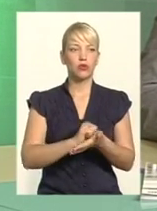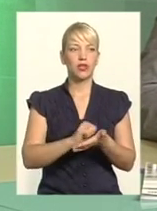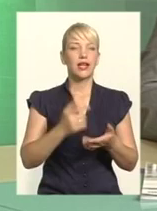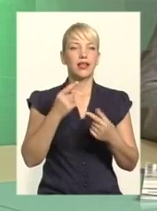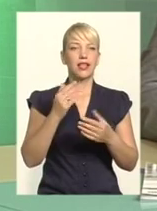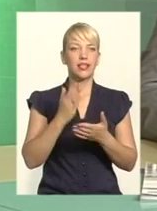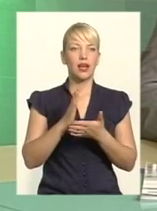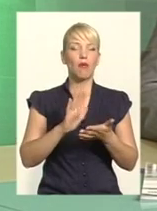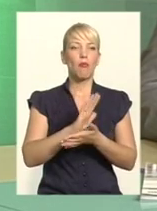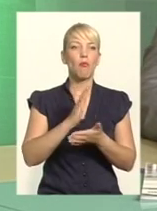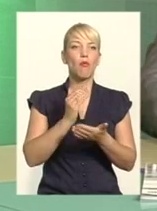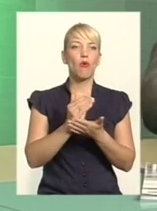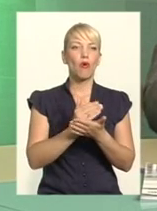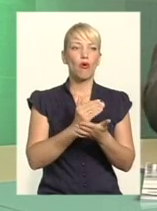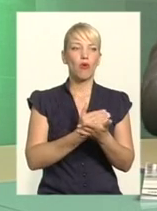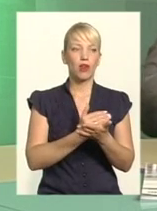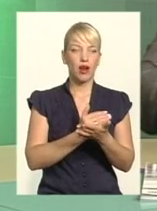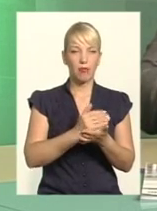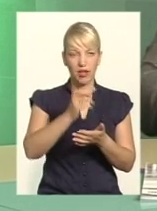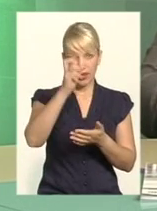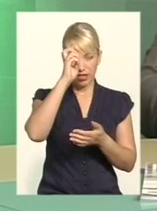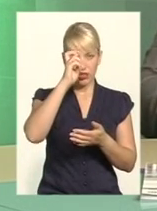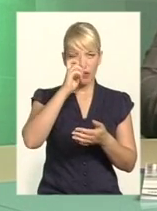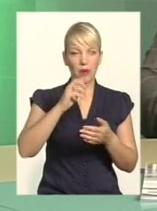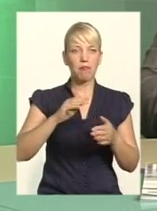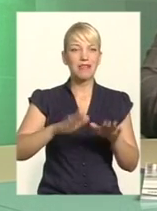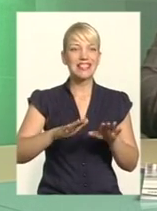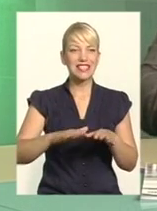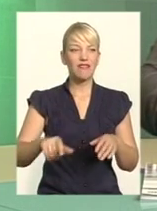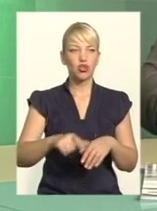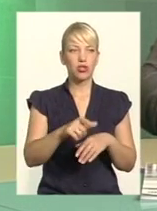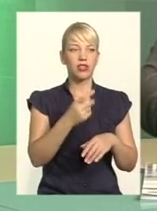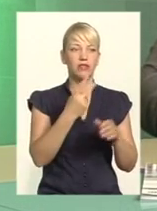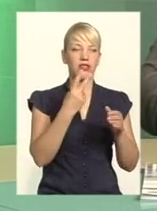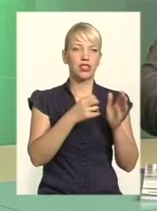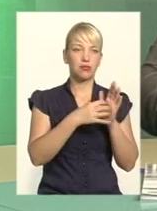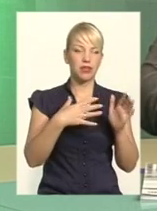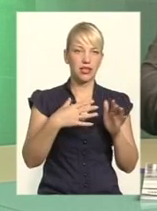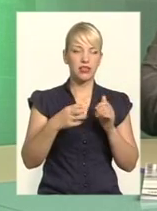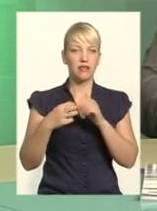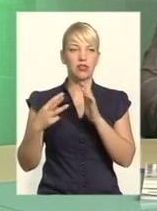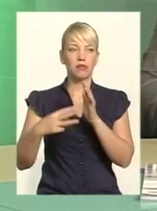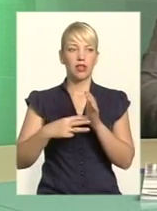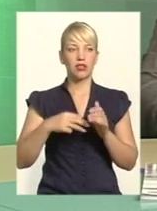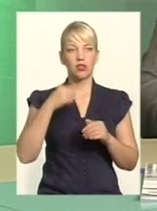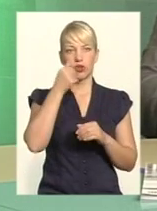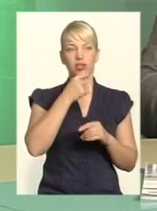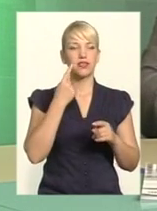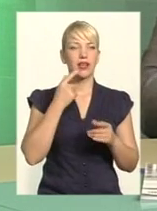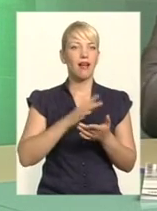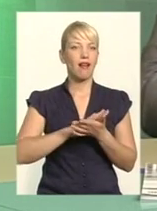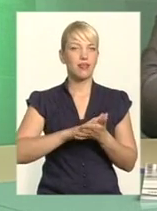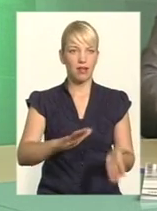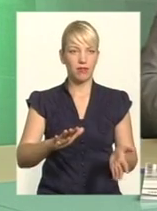доріг загального користування місцевого значення у Хмельницькій області на 2015-2018 роки. Це ганебне